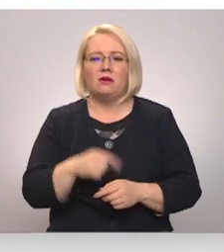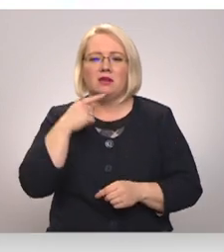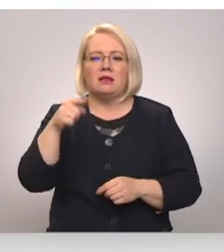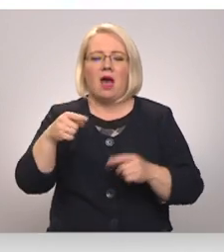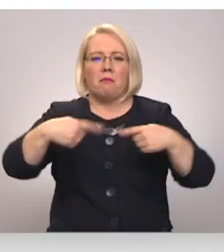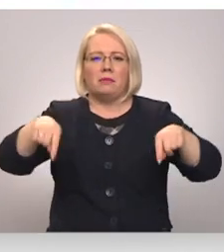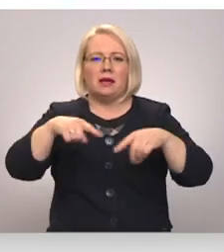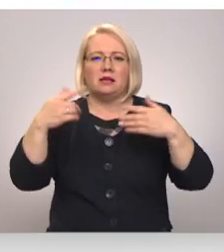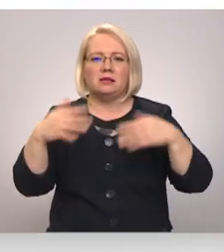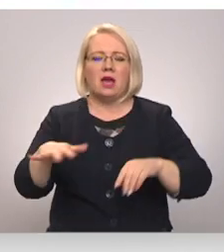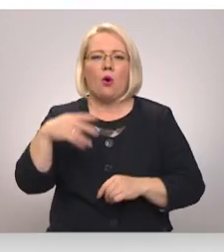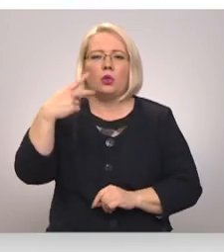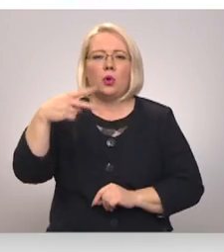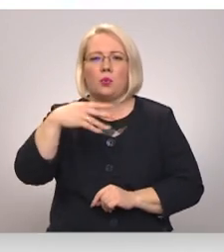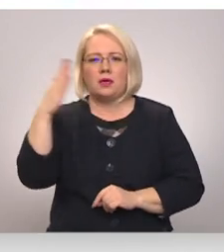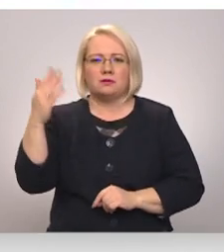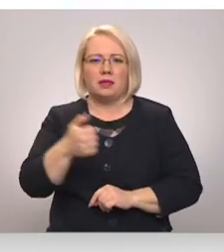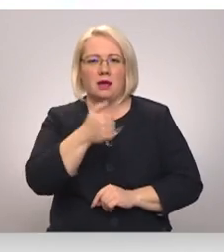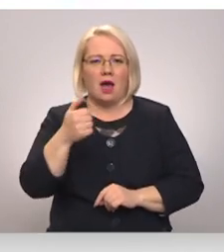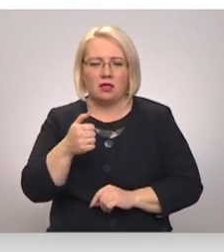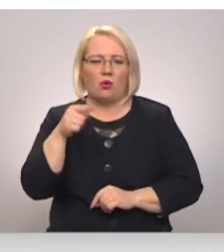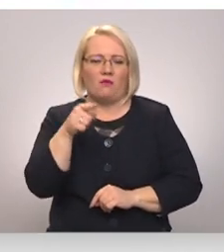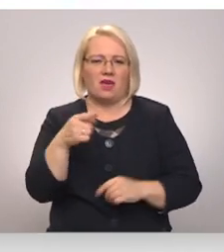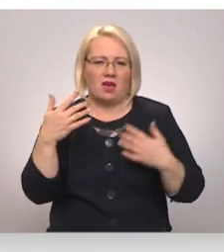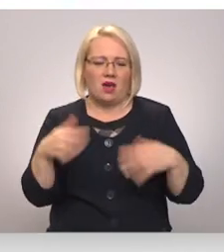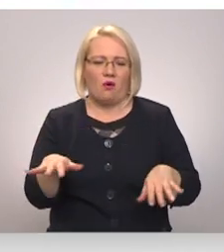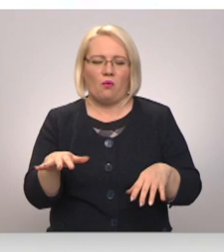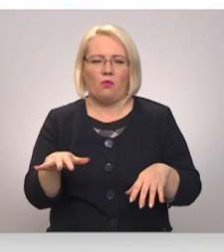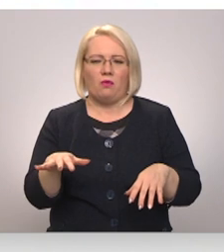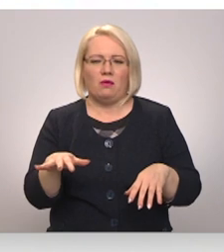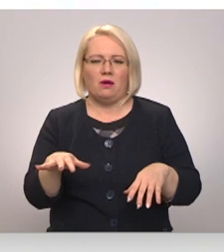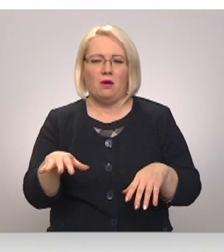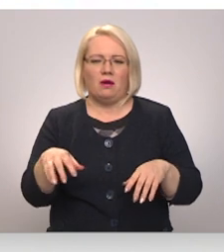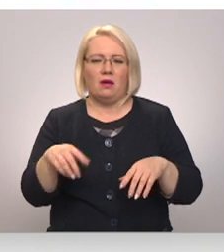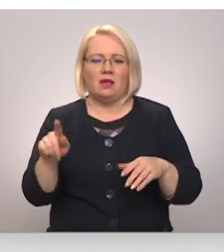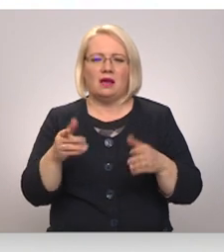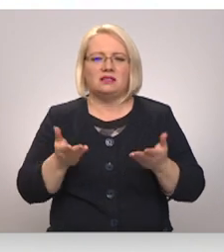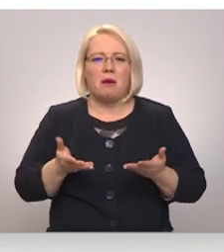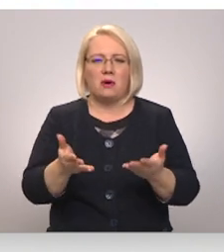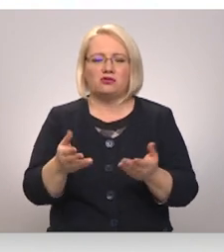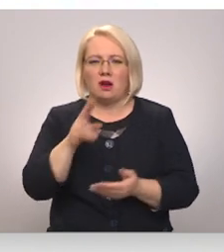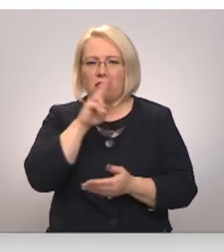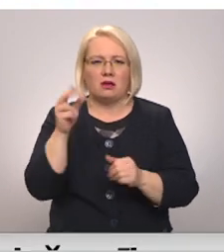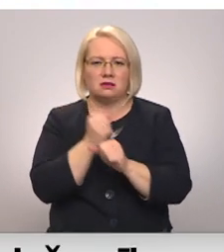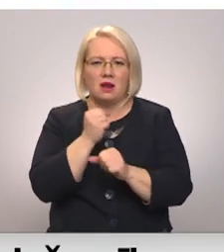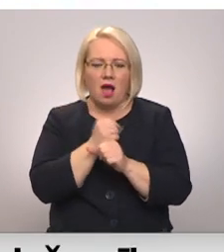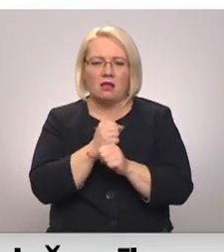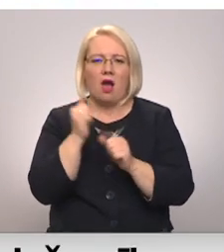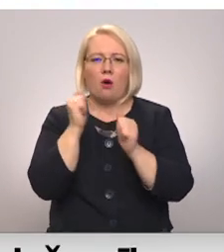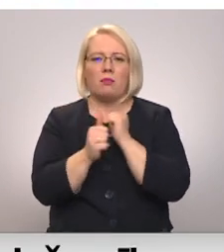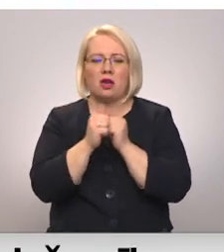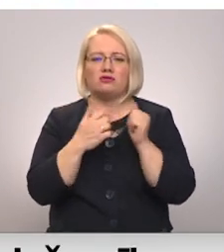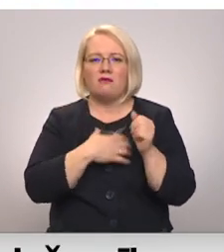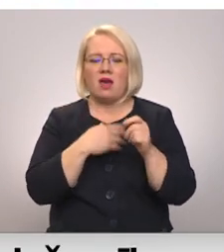vairāk kā 20 gadi. Viņa jau pat cepašu krāsne nestrādā un bieži vajag